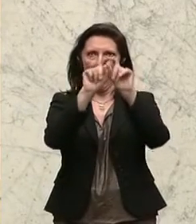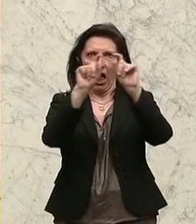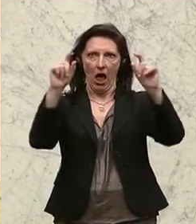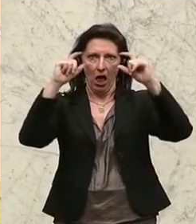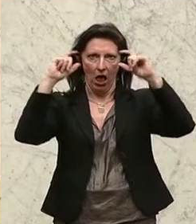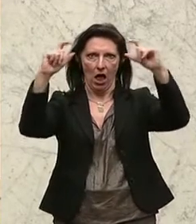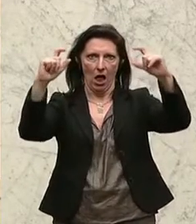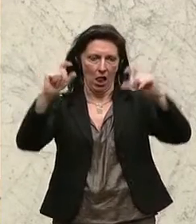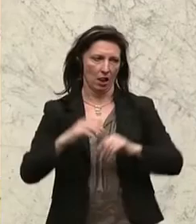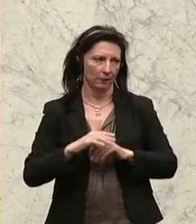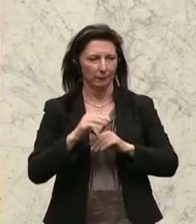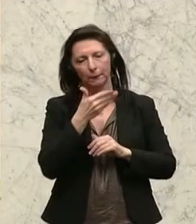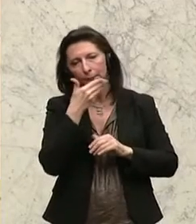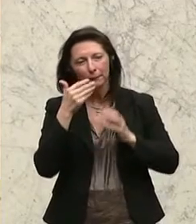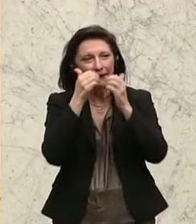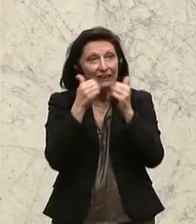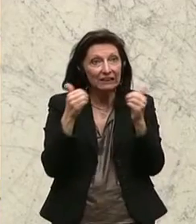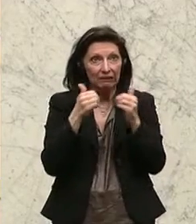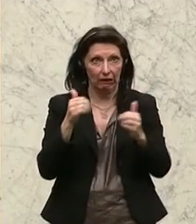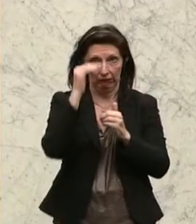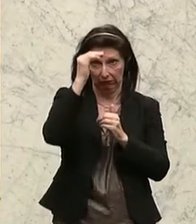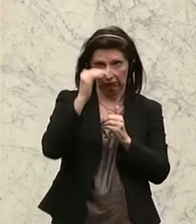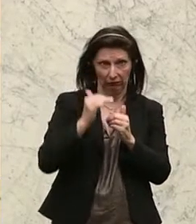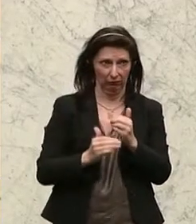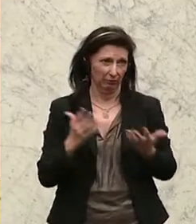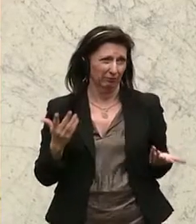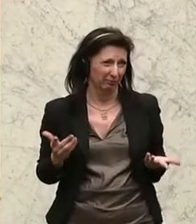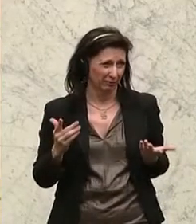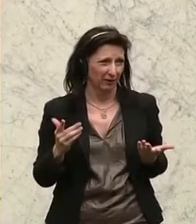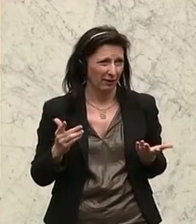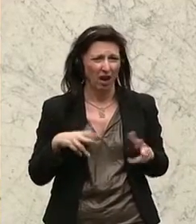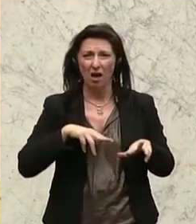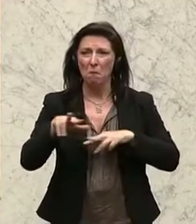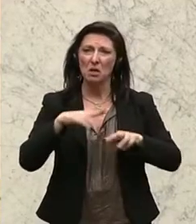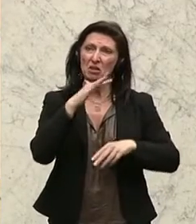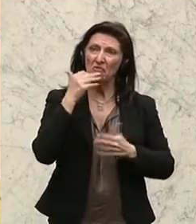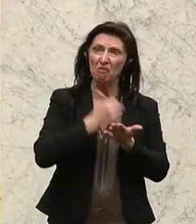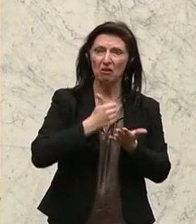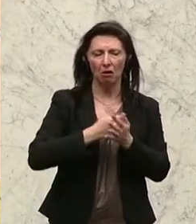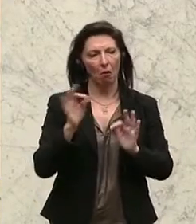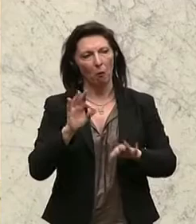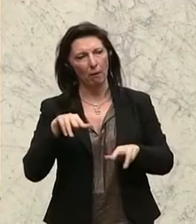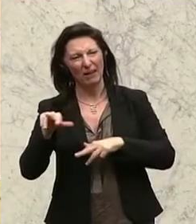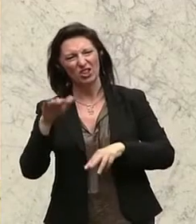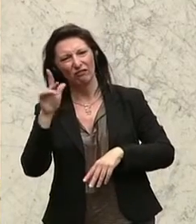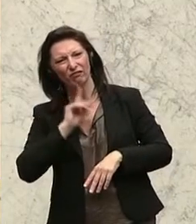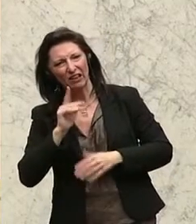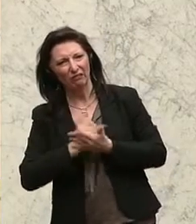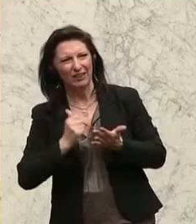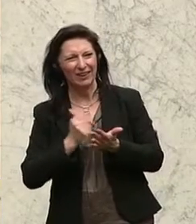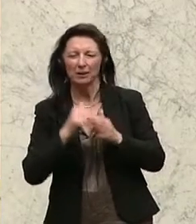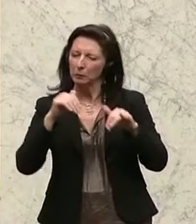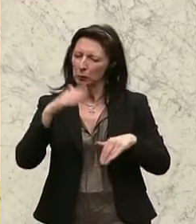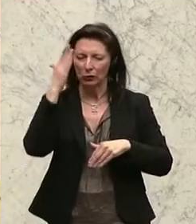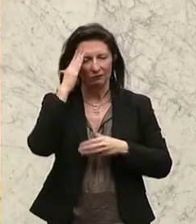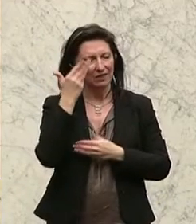Es ist objektiv nicht sehr einfach zu beantworten, verdient der Manager viel, verdient er wenig. Wenn nicht weiß, wie gliedert sich das Gehalt?